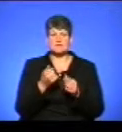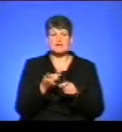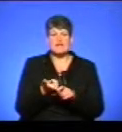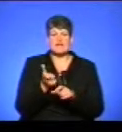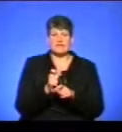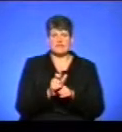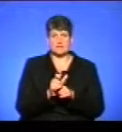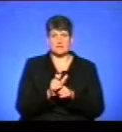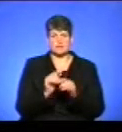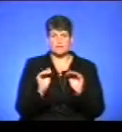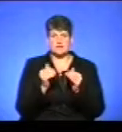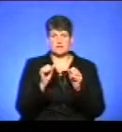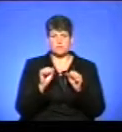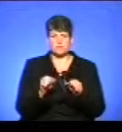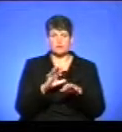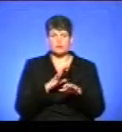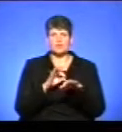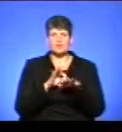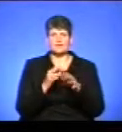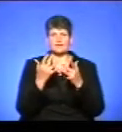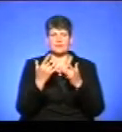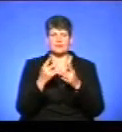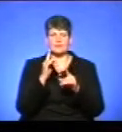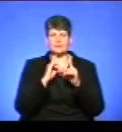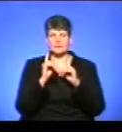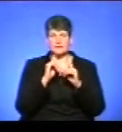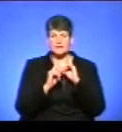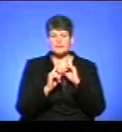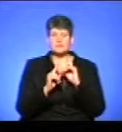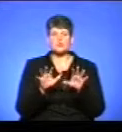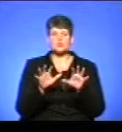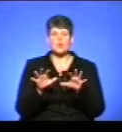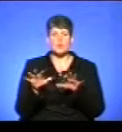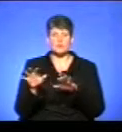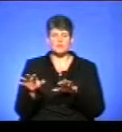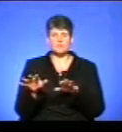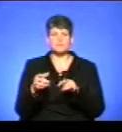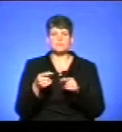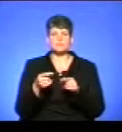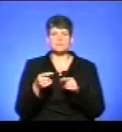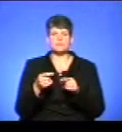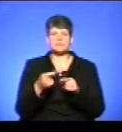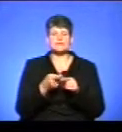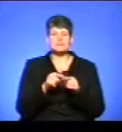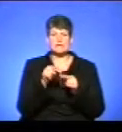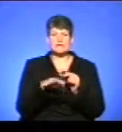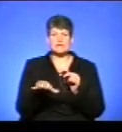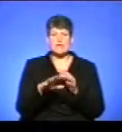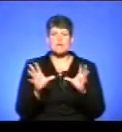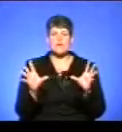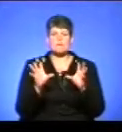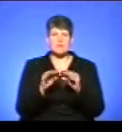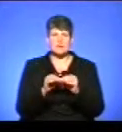можливості. Було проведено декілька нарад з головами даних територіальних об'єднань